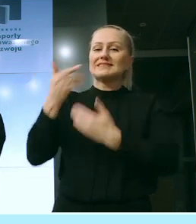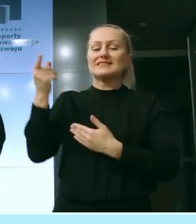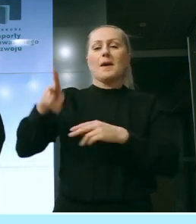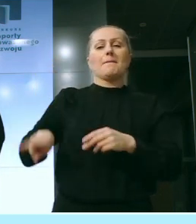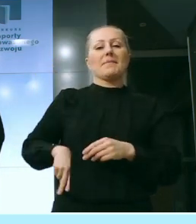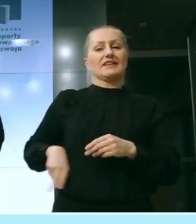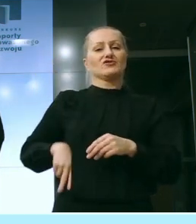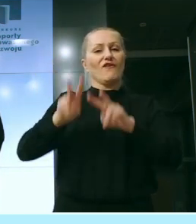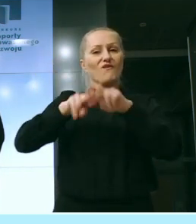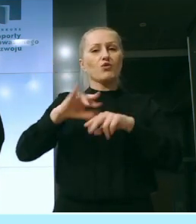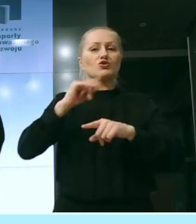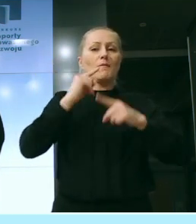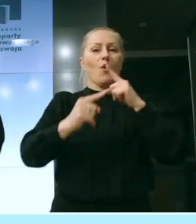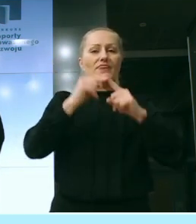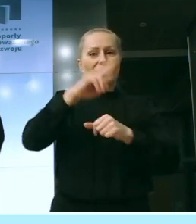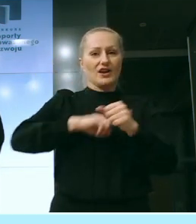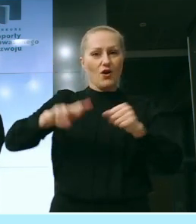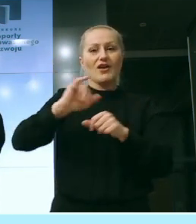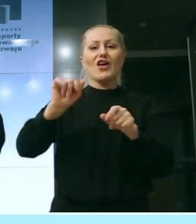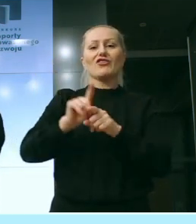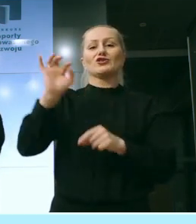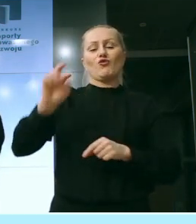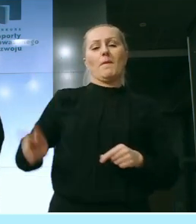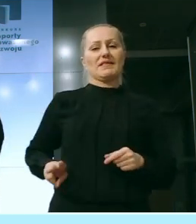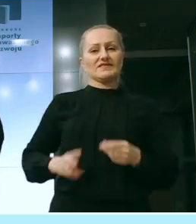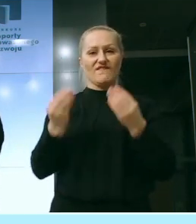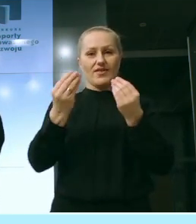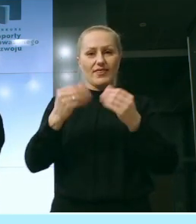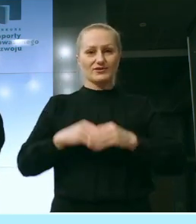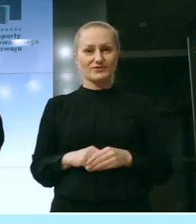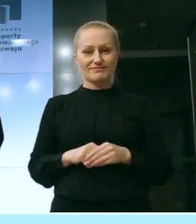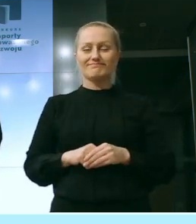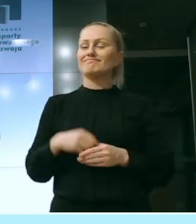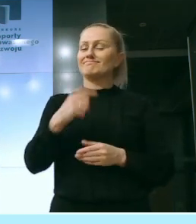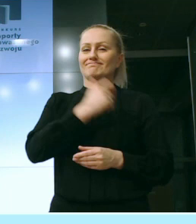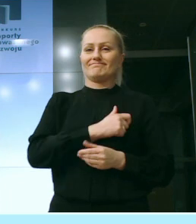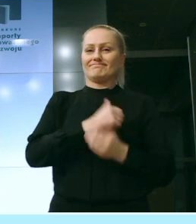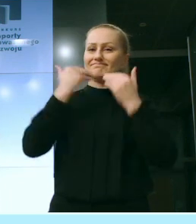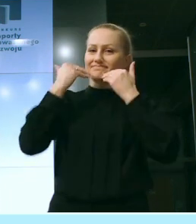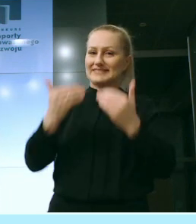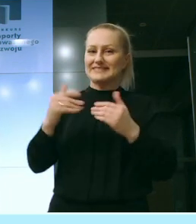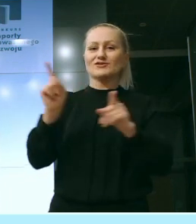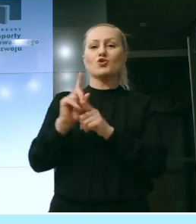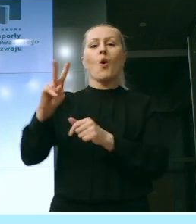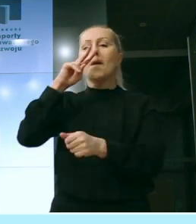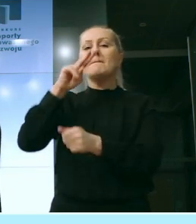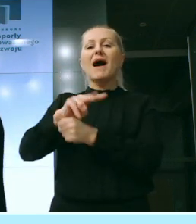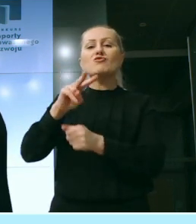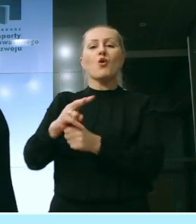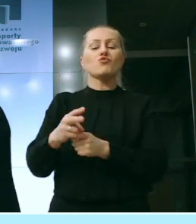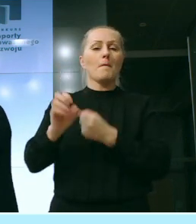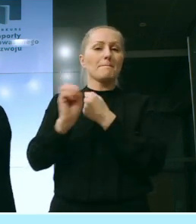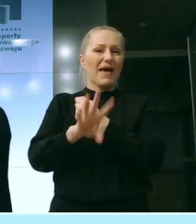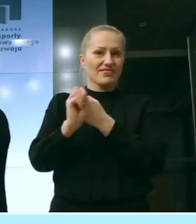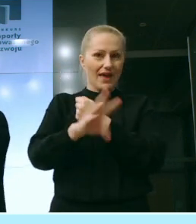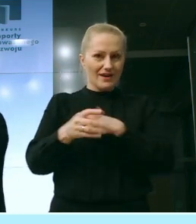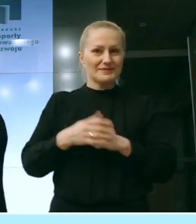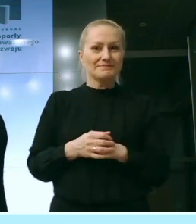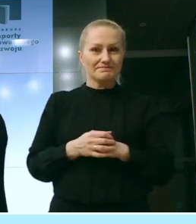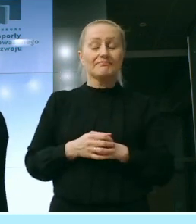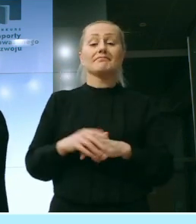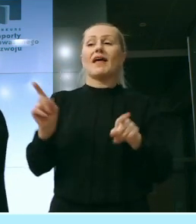Funduszy i Polityki Regionalnej i Ministerstwu Finansów. Bardzo, bardzo dziękujemy patronom medialnym oraz